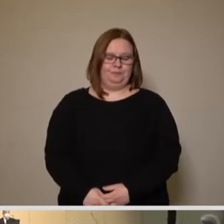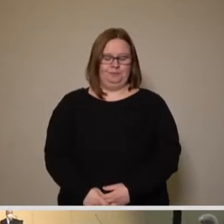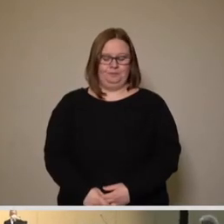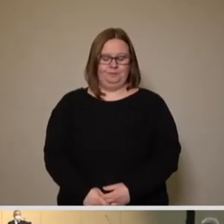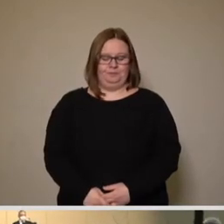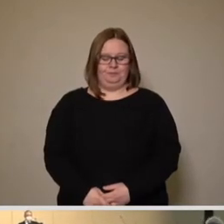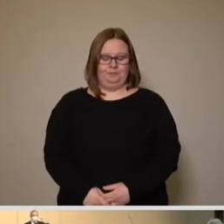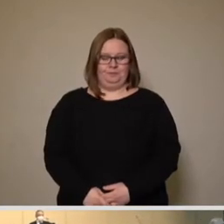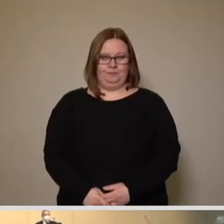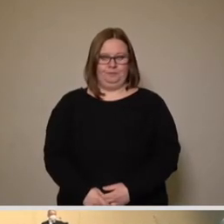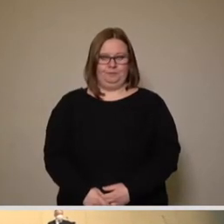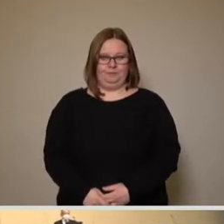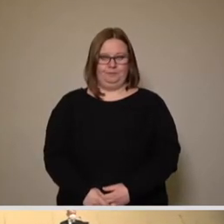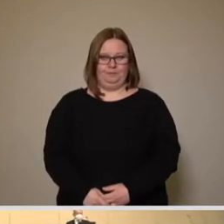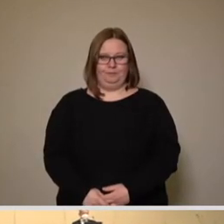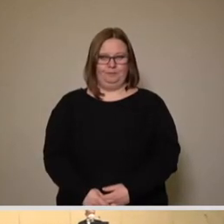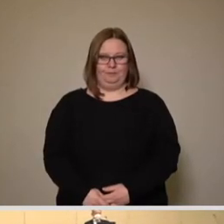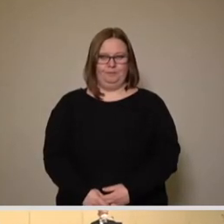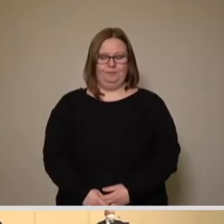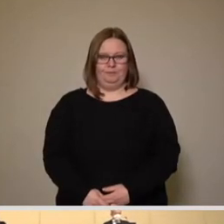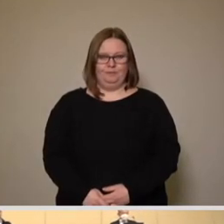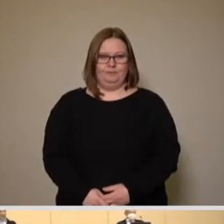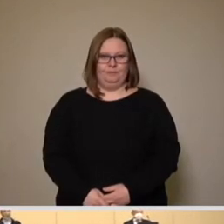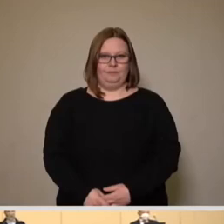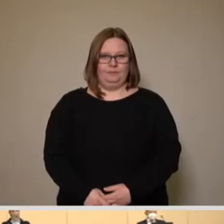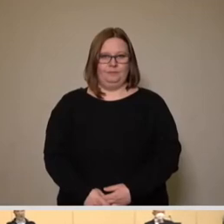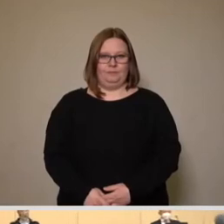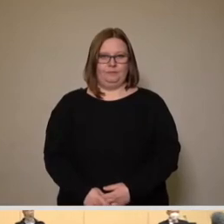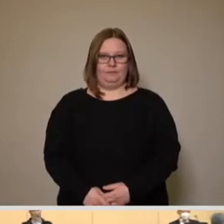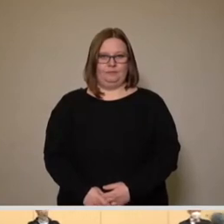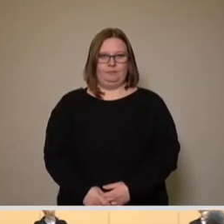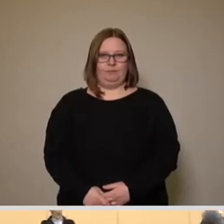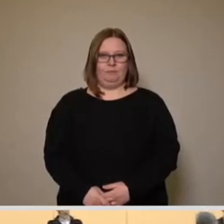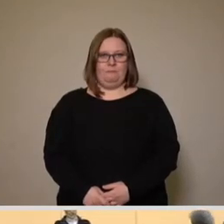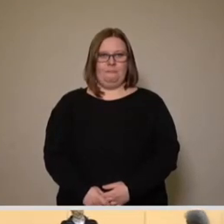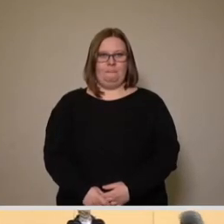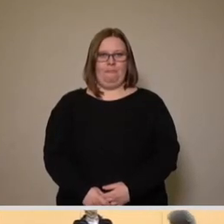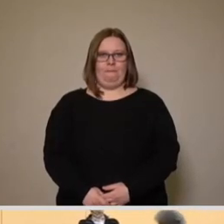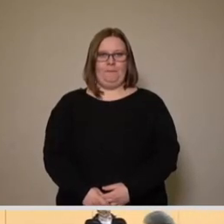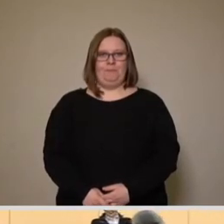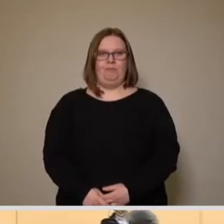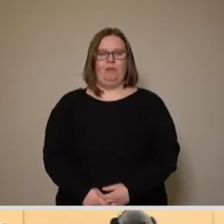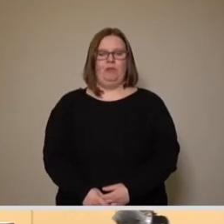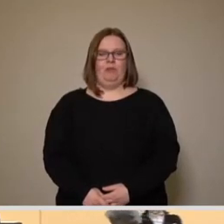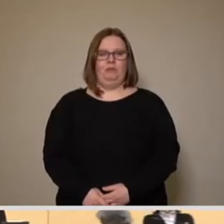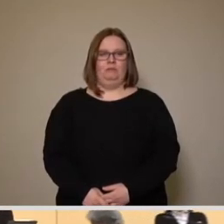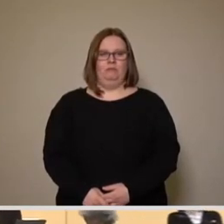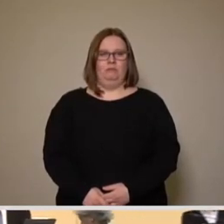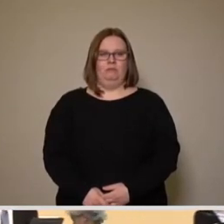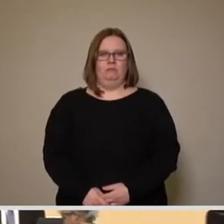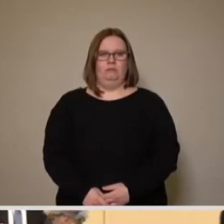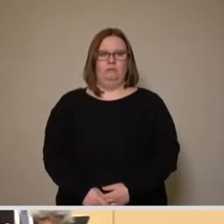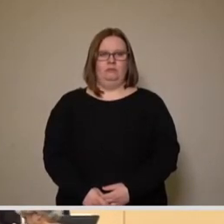zum Mikrofon. Genau. Als Rednerin dürfen Sie die Maske abnehmen und